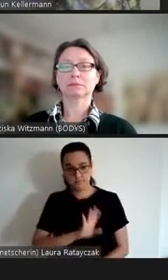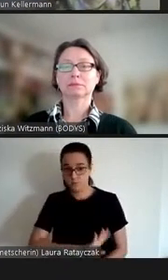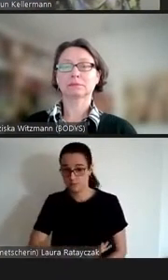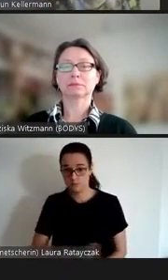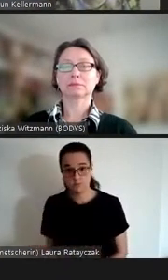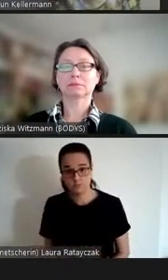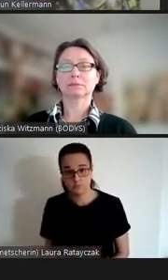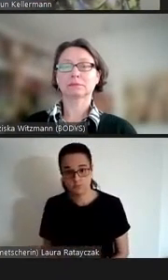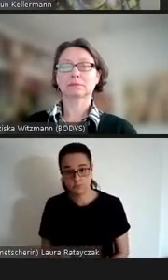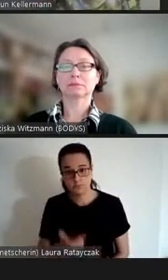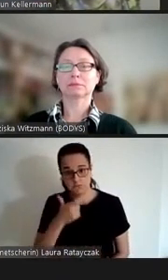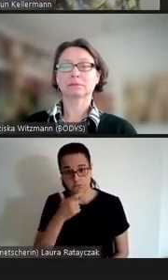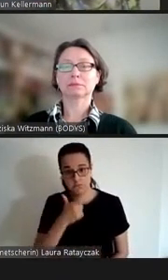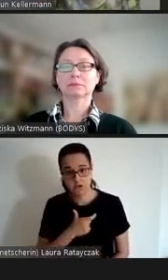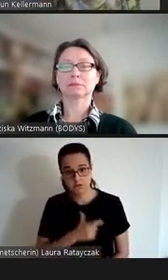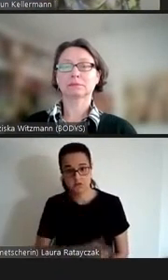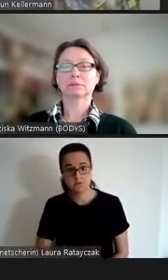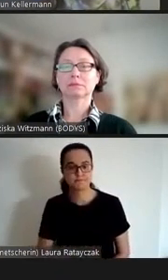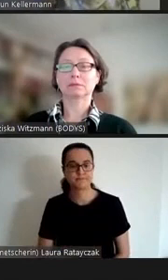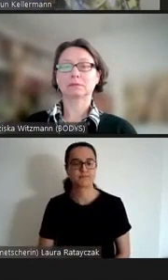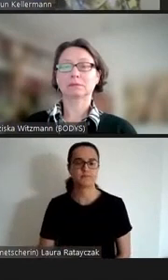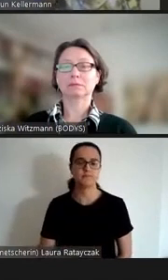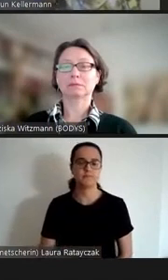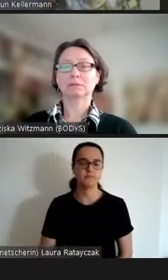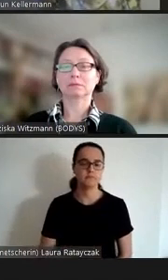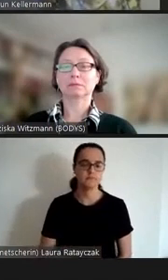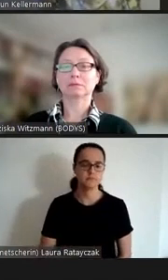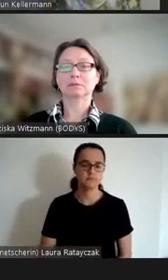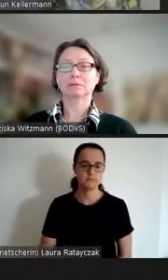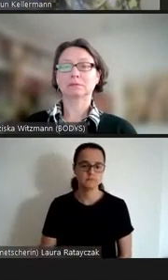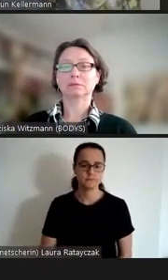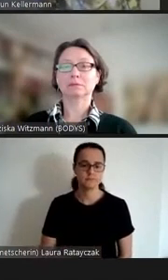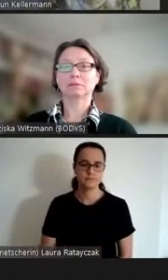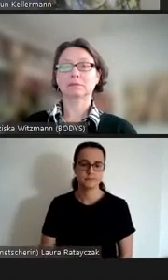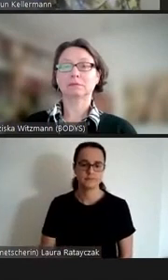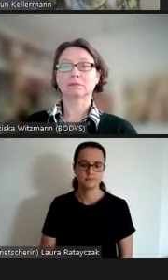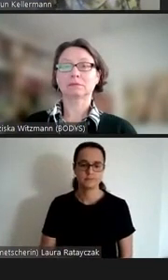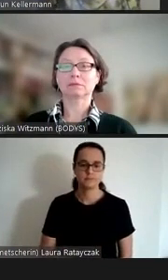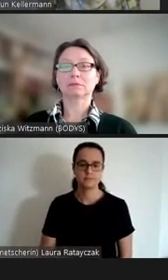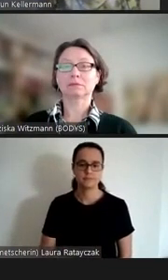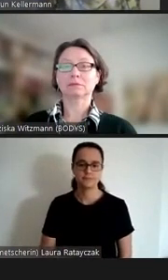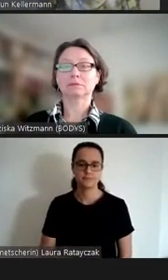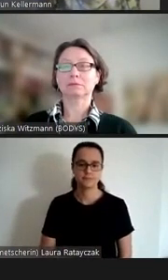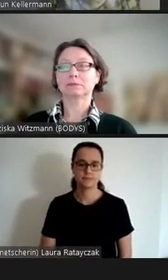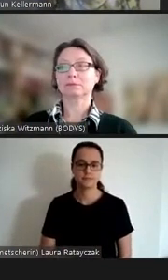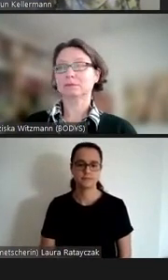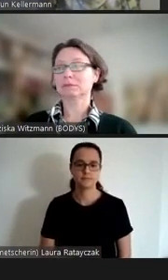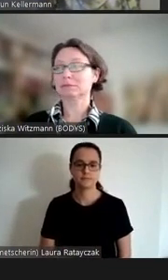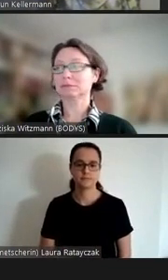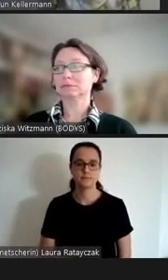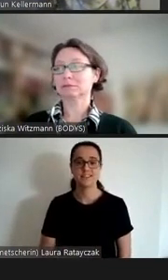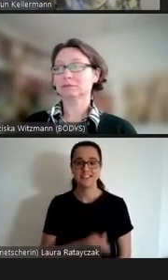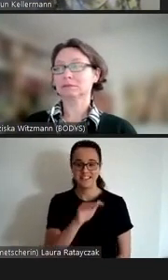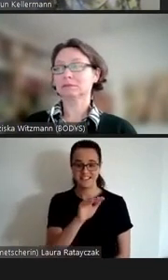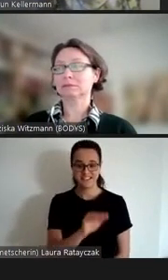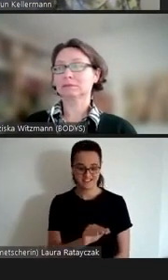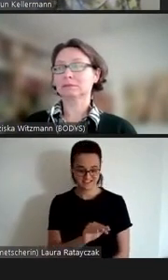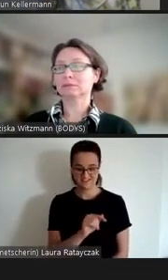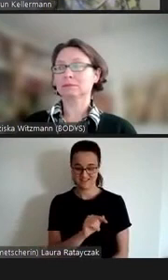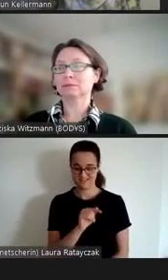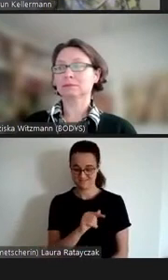erlörte sich selber dieses Kind in der Geschichte seine